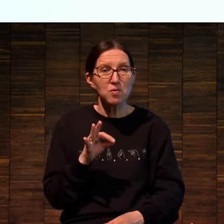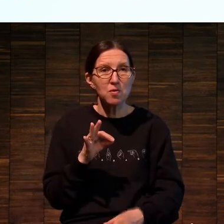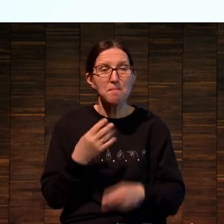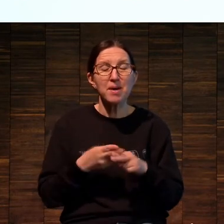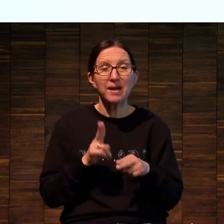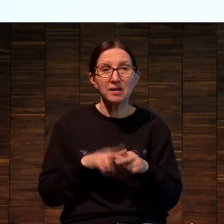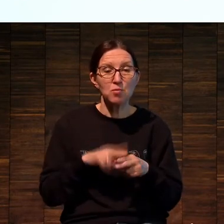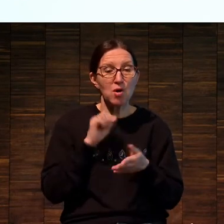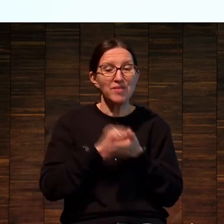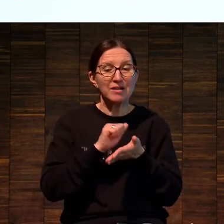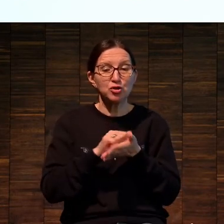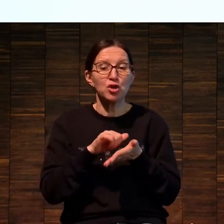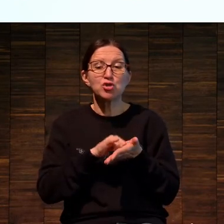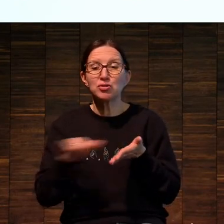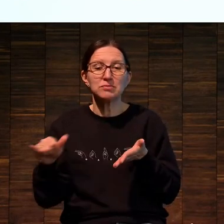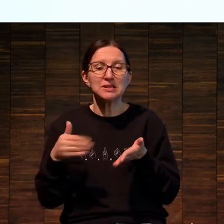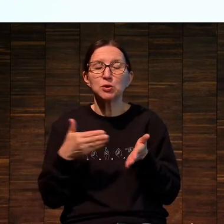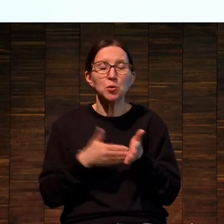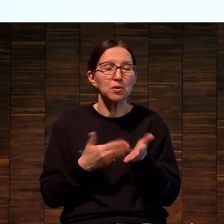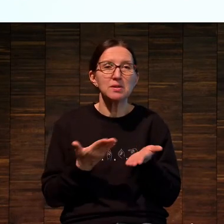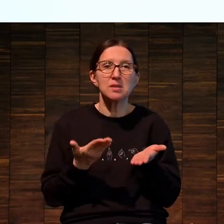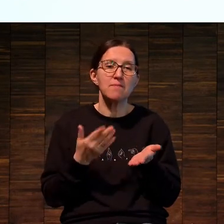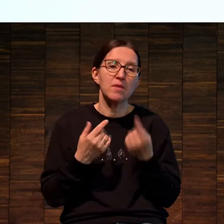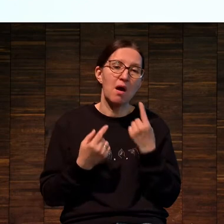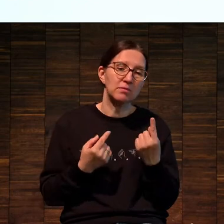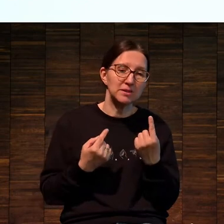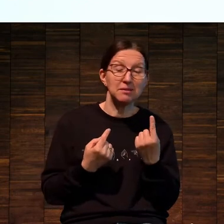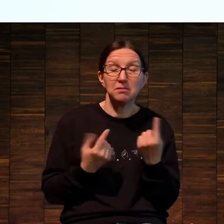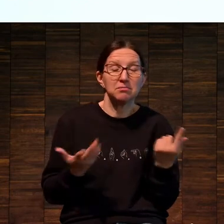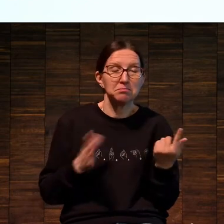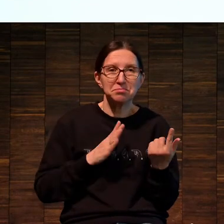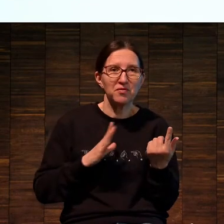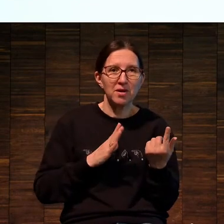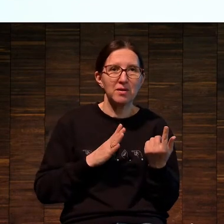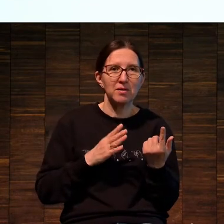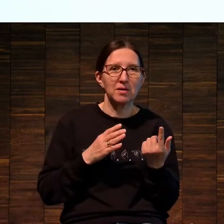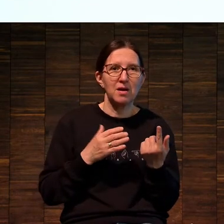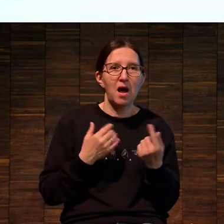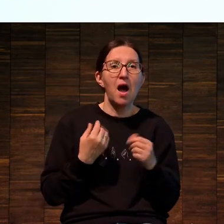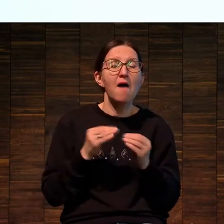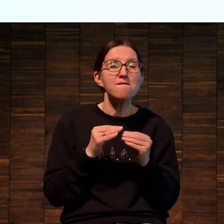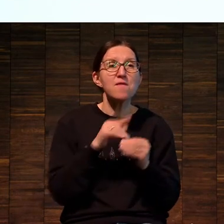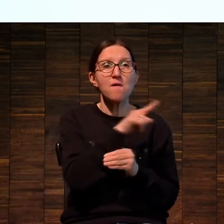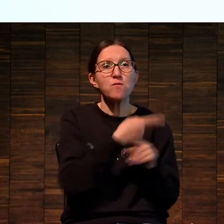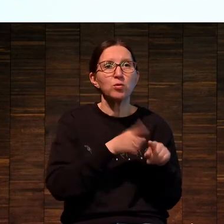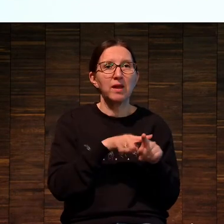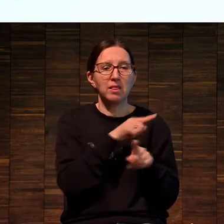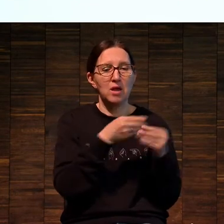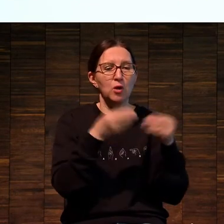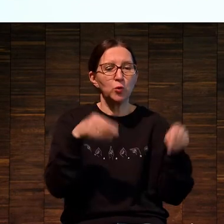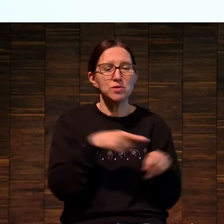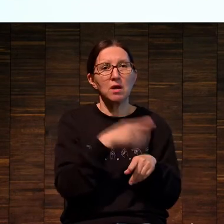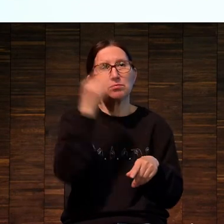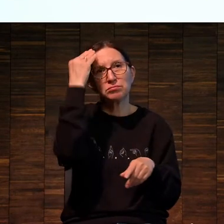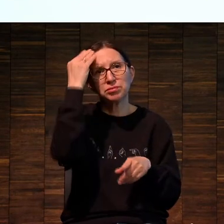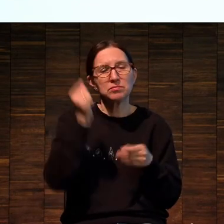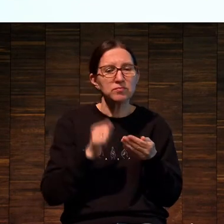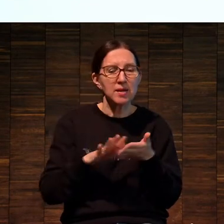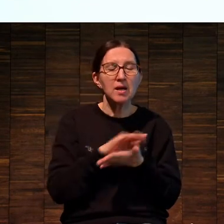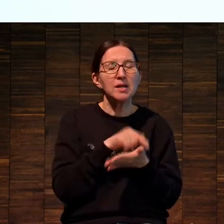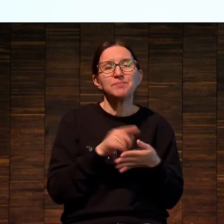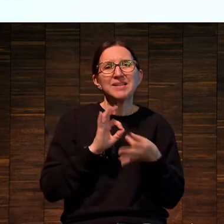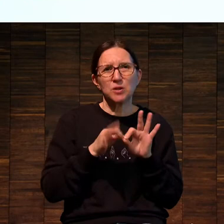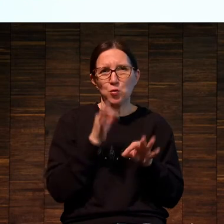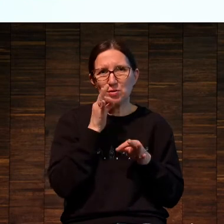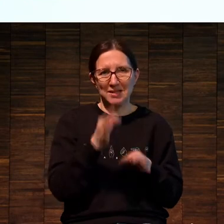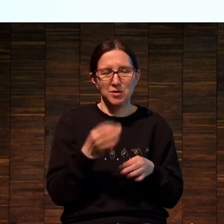Поэтому тиражистойкость в пределах от 1 до... Вот эта доска именно, которая стерта, на ваш взгляд, это... Там